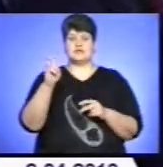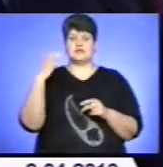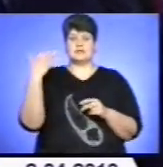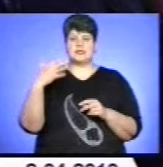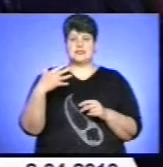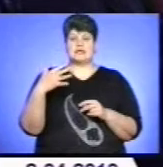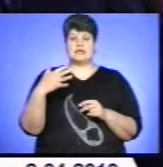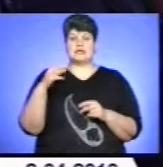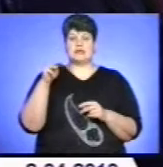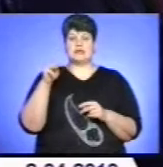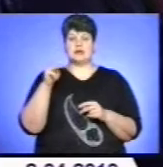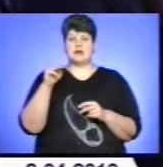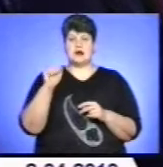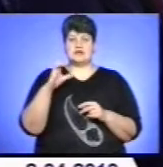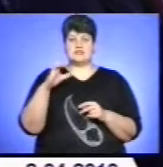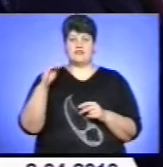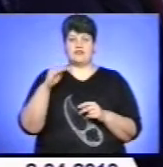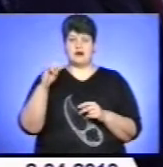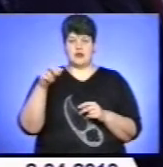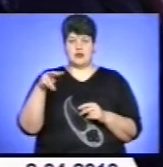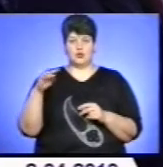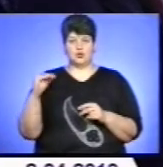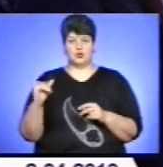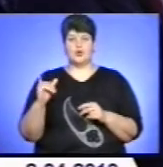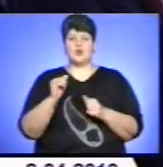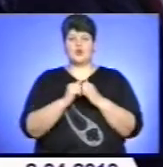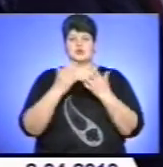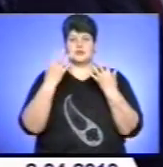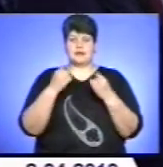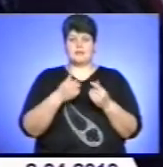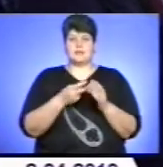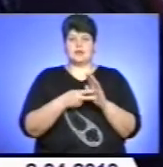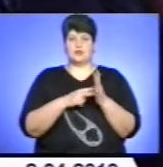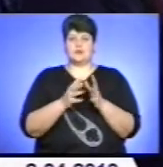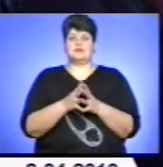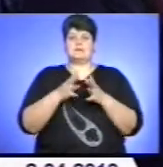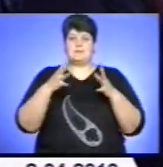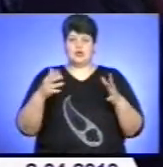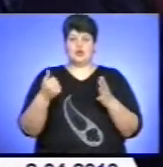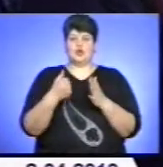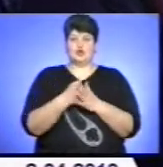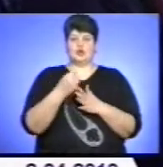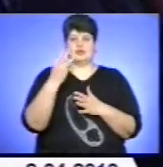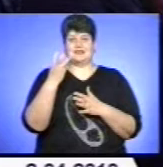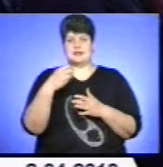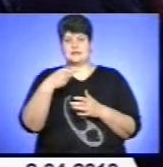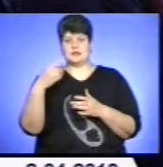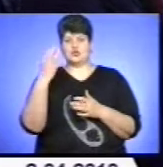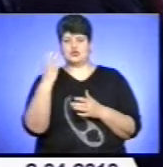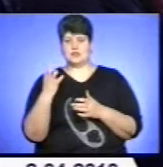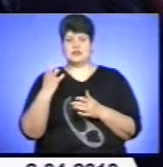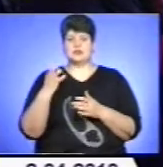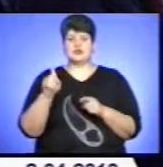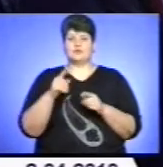асфальтобетону. Щоденно плануємо збільшити до 300-400 для того, щоб